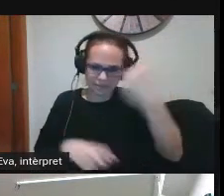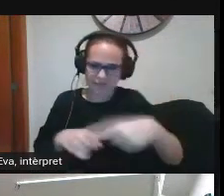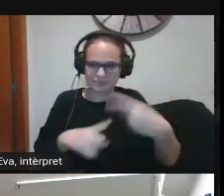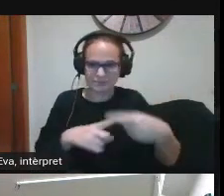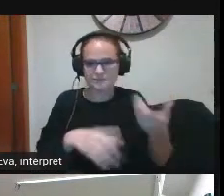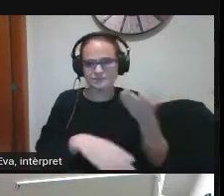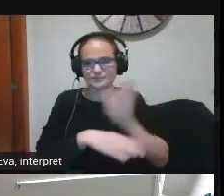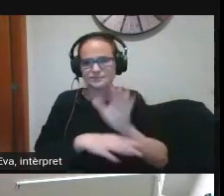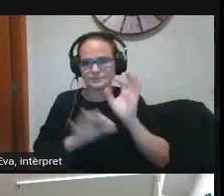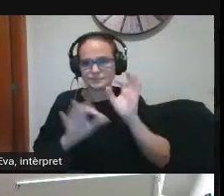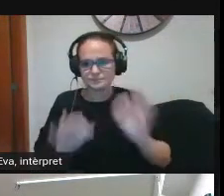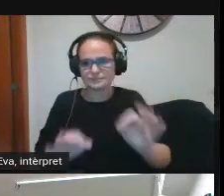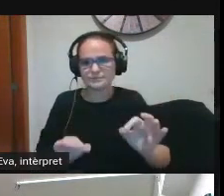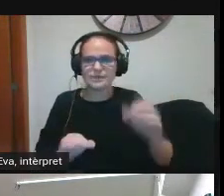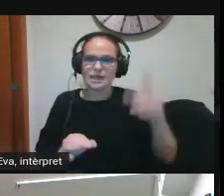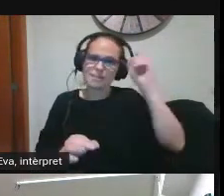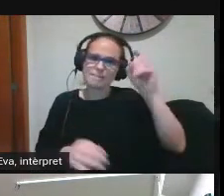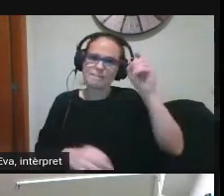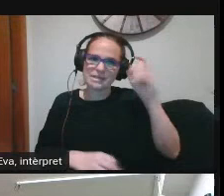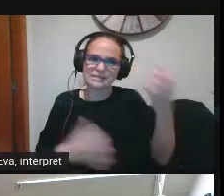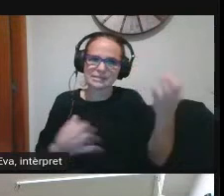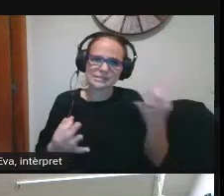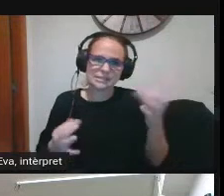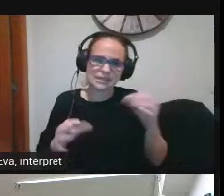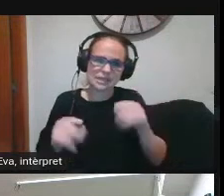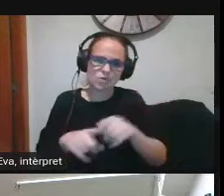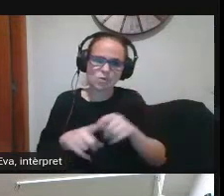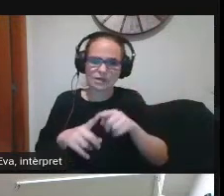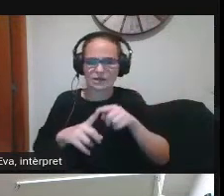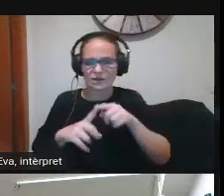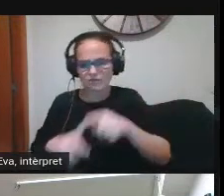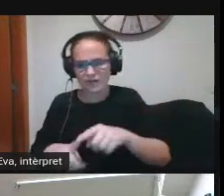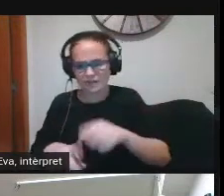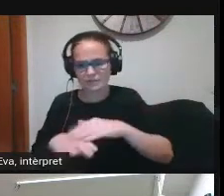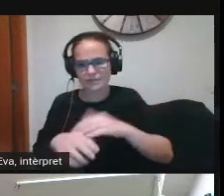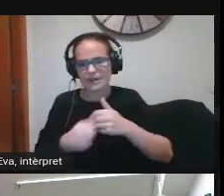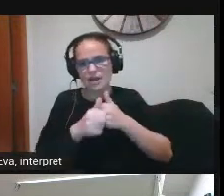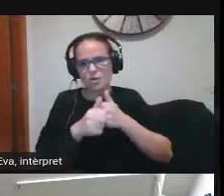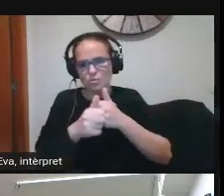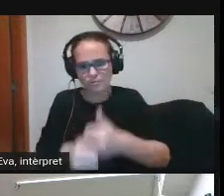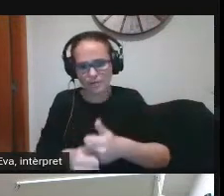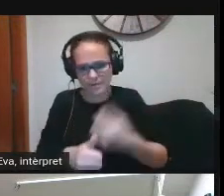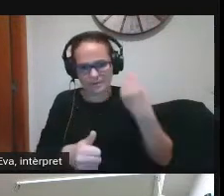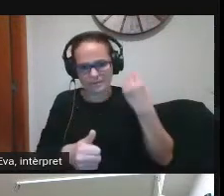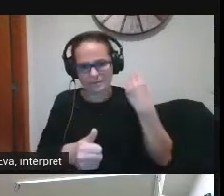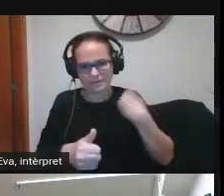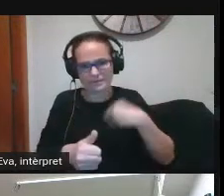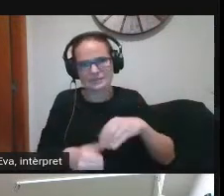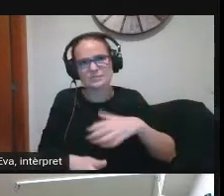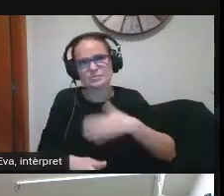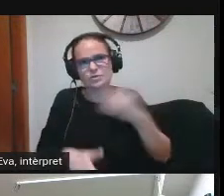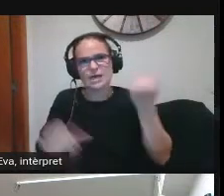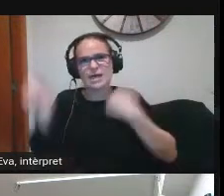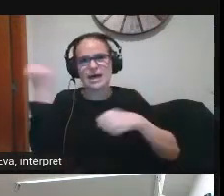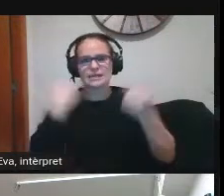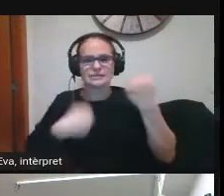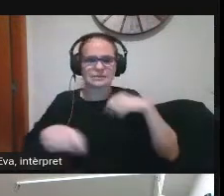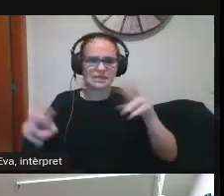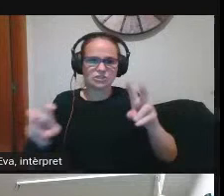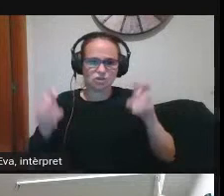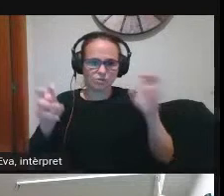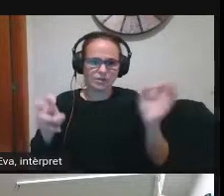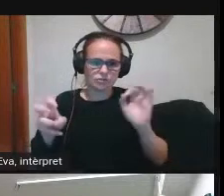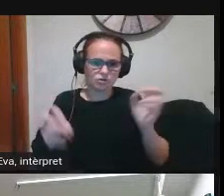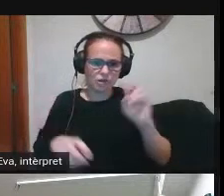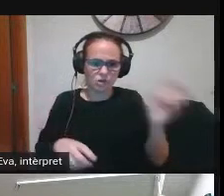i amb mestres que serveixen com de referència per poder acompanyar en aquestes potser noves activitats o nous recursos